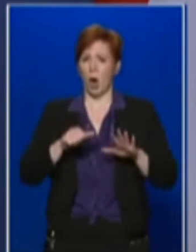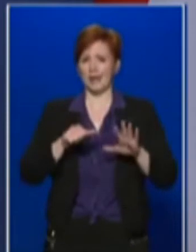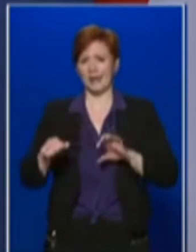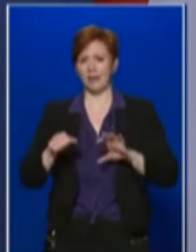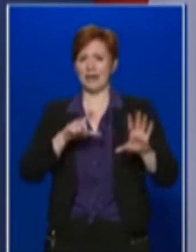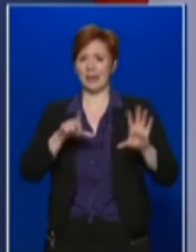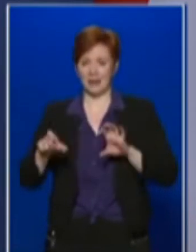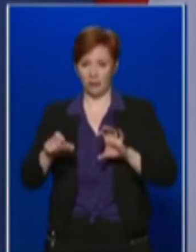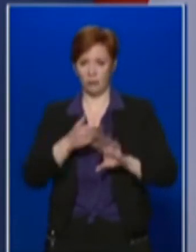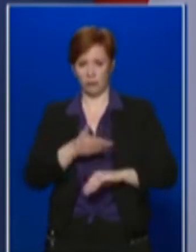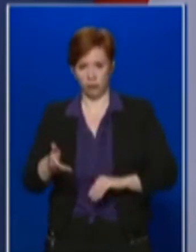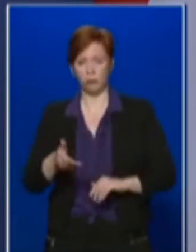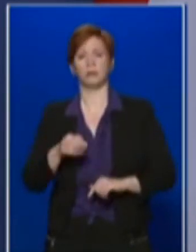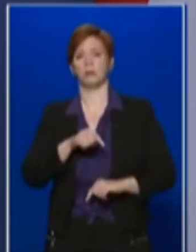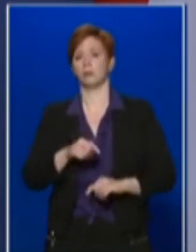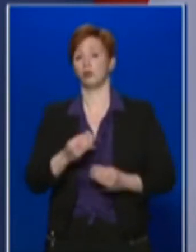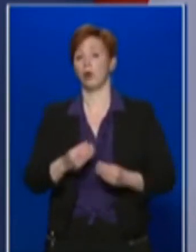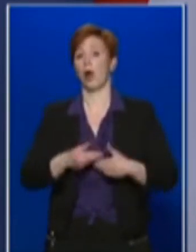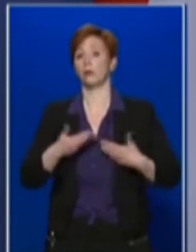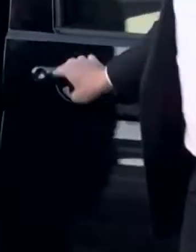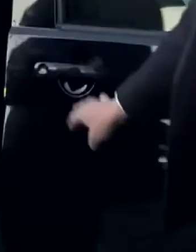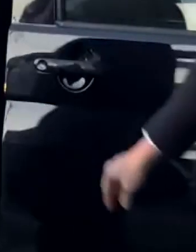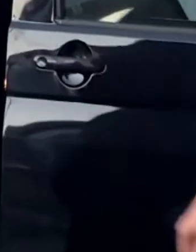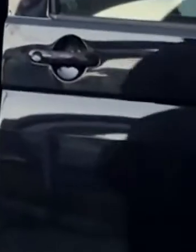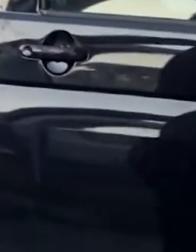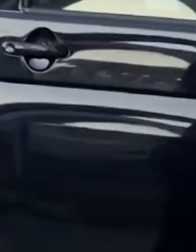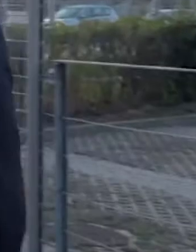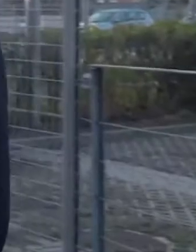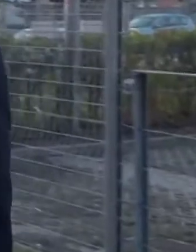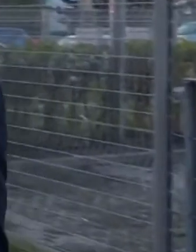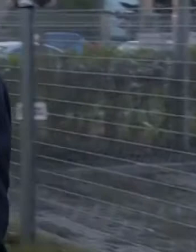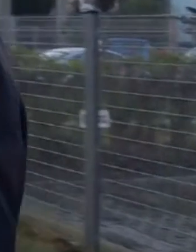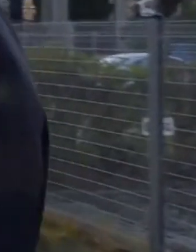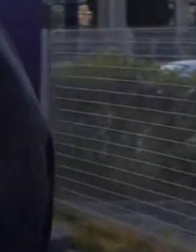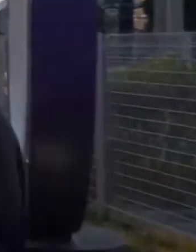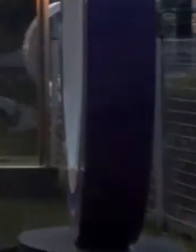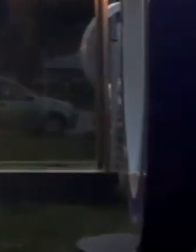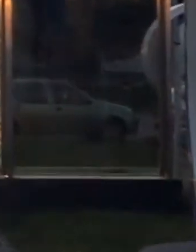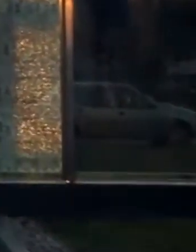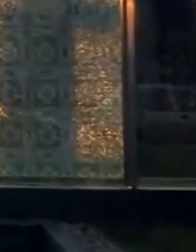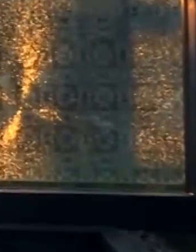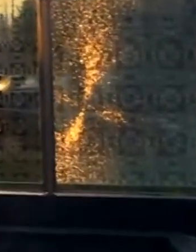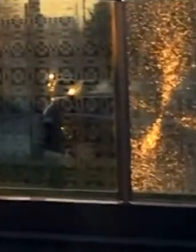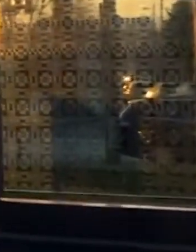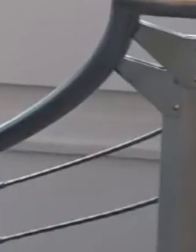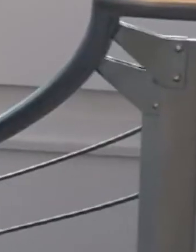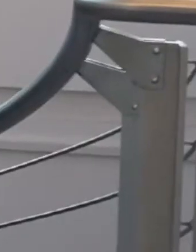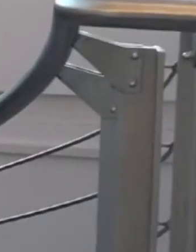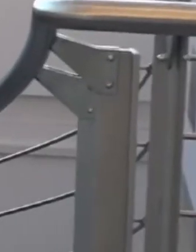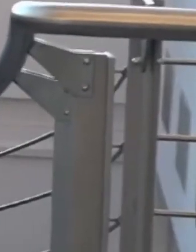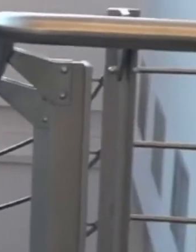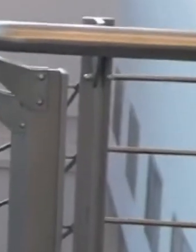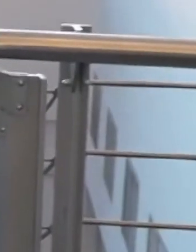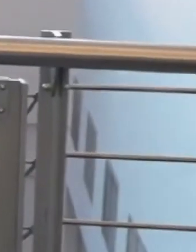kiderült, a költségvetés alapvető átrendezéséről döntöttek, létrehozták a járvány jelleni védekezés alapját. És a mai